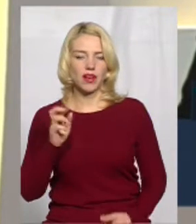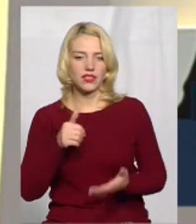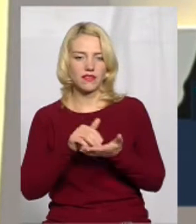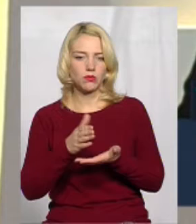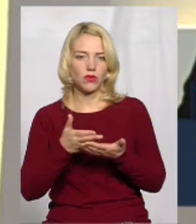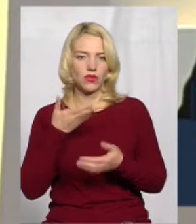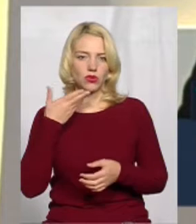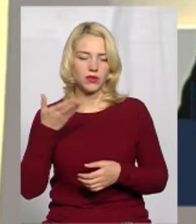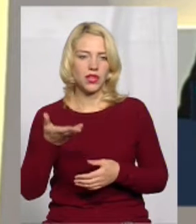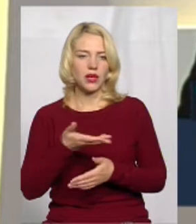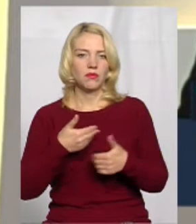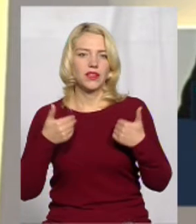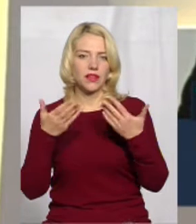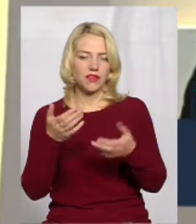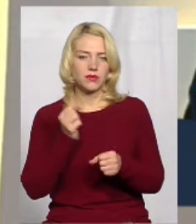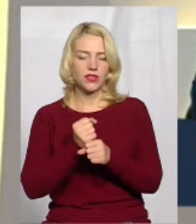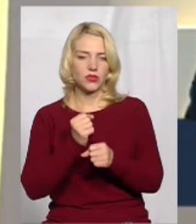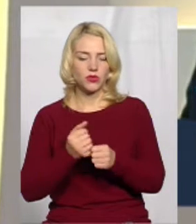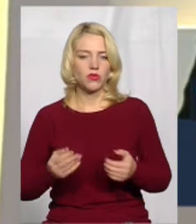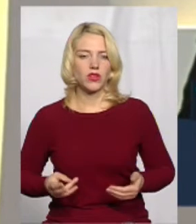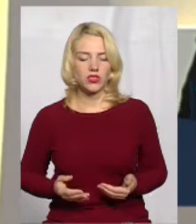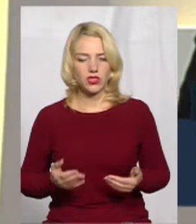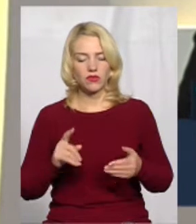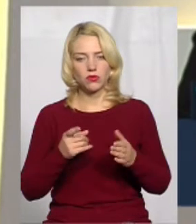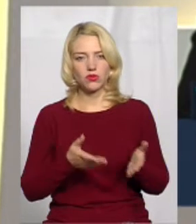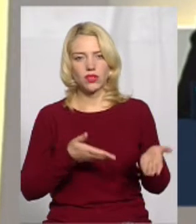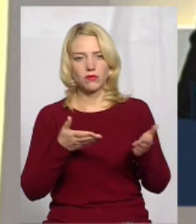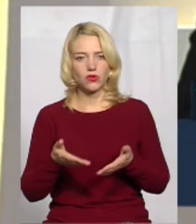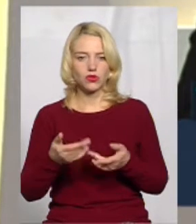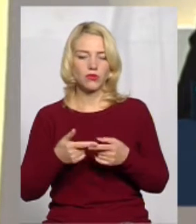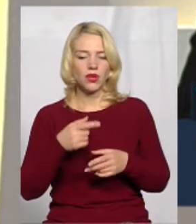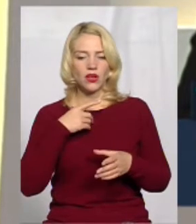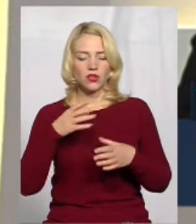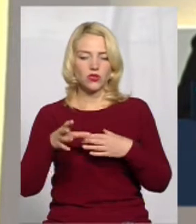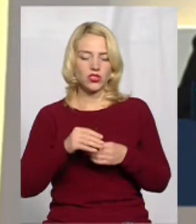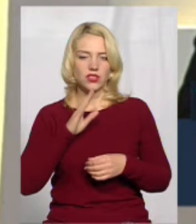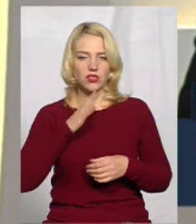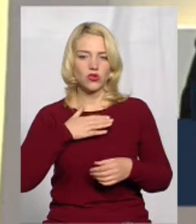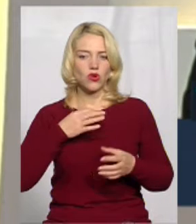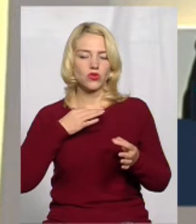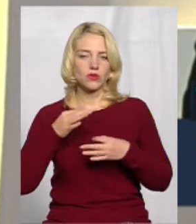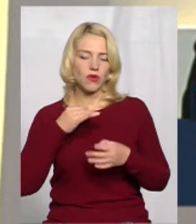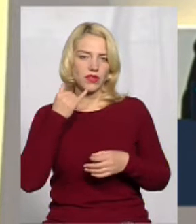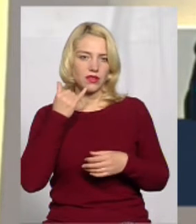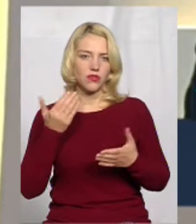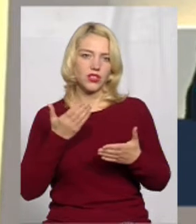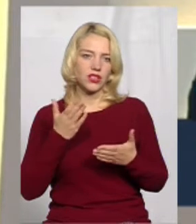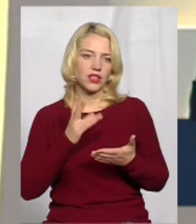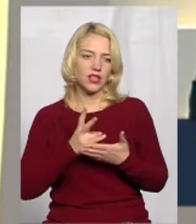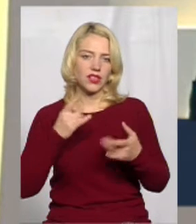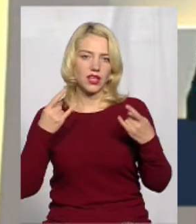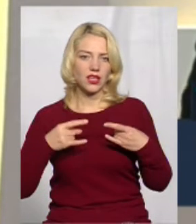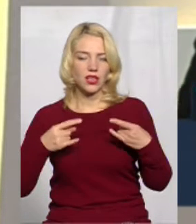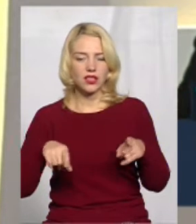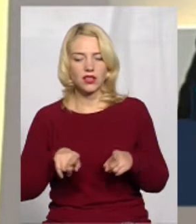Ми для вас працюємо наживо і тому запрошуємо долучатися до нашої розмови телефоном, який ви бачите зараз на екрані, а